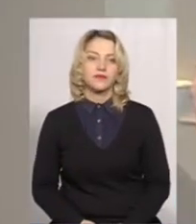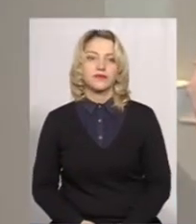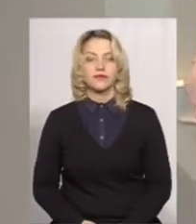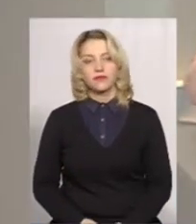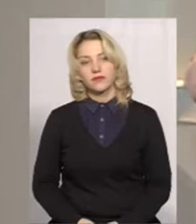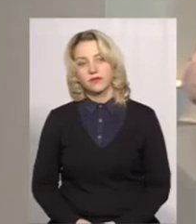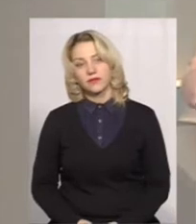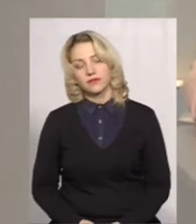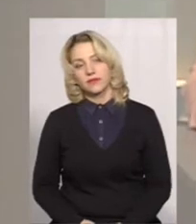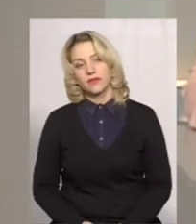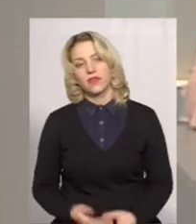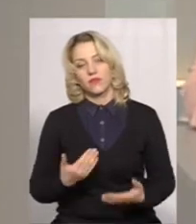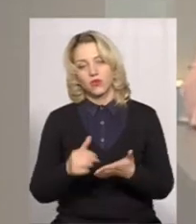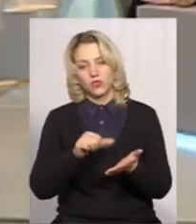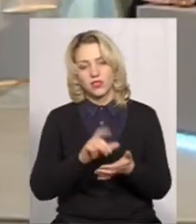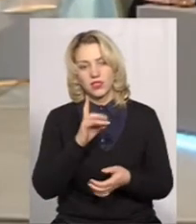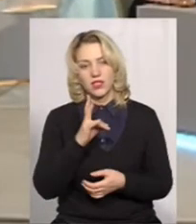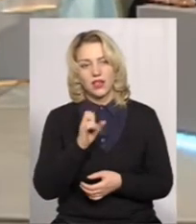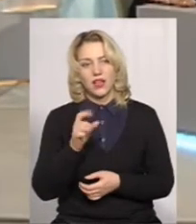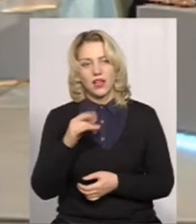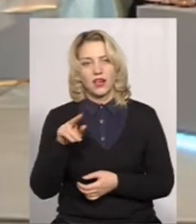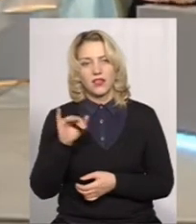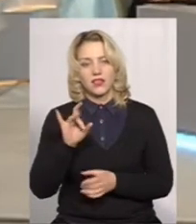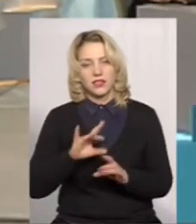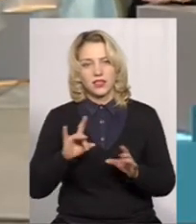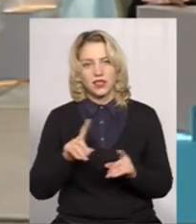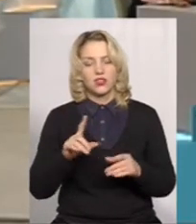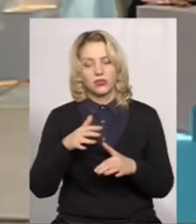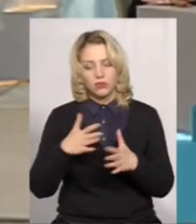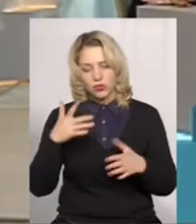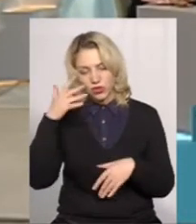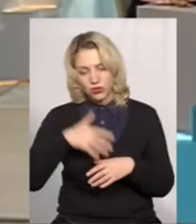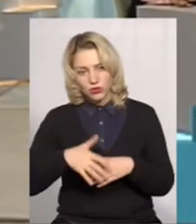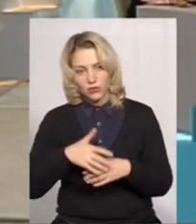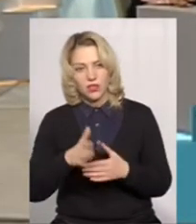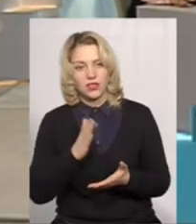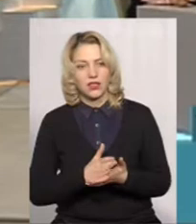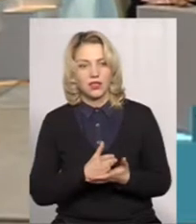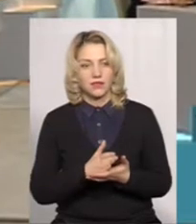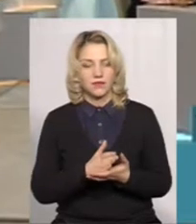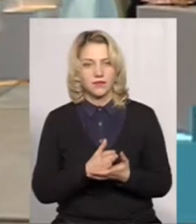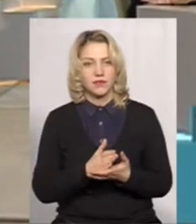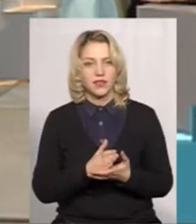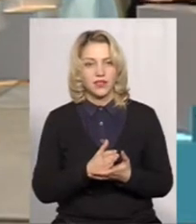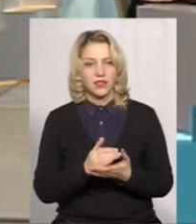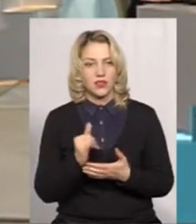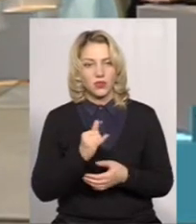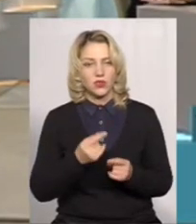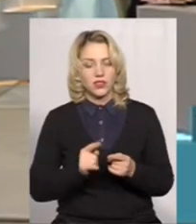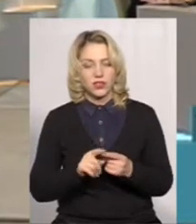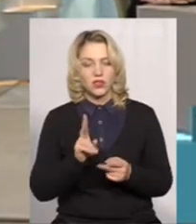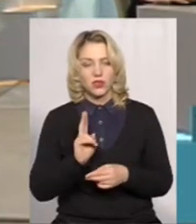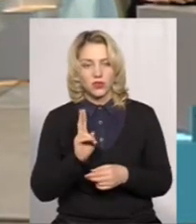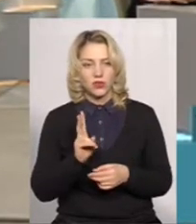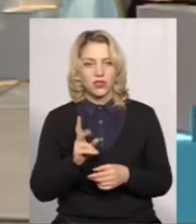От учасниця наради сказала, що більше розуміння є у тих,